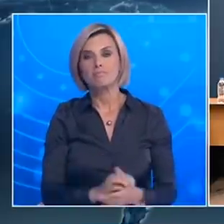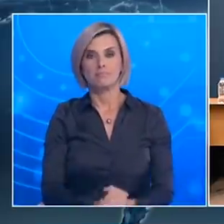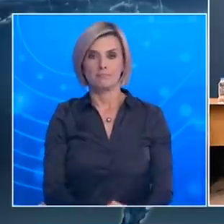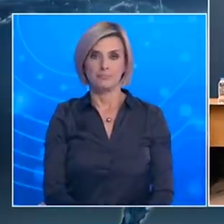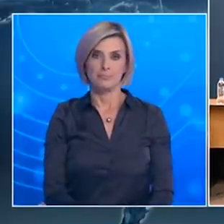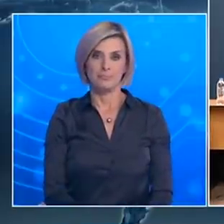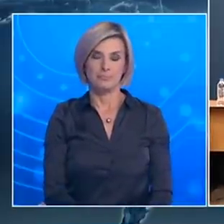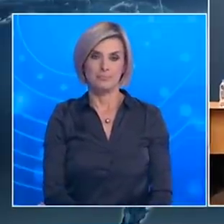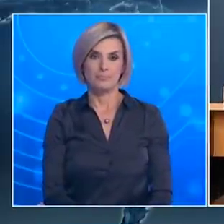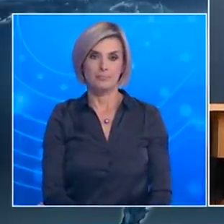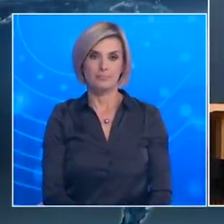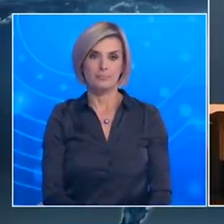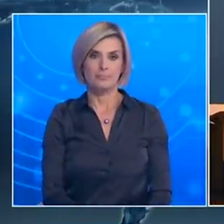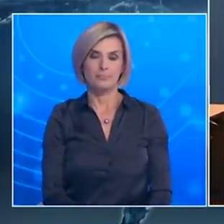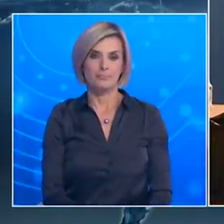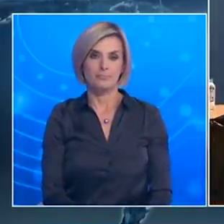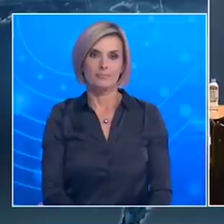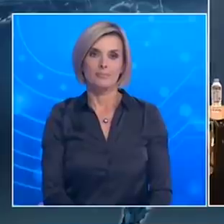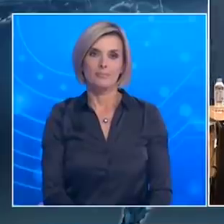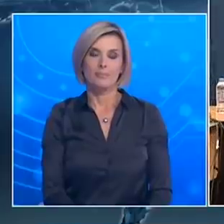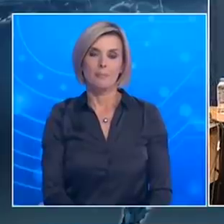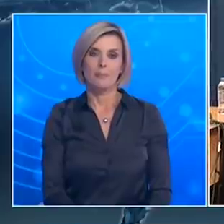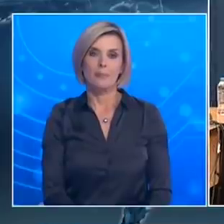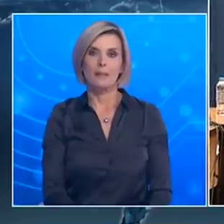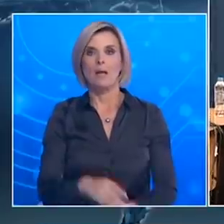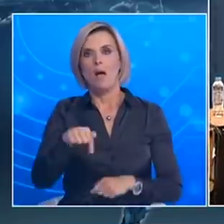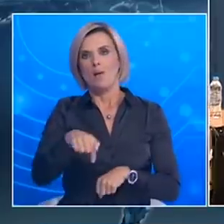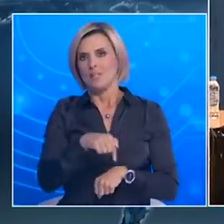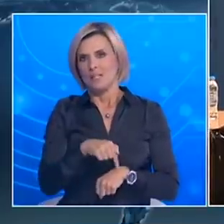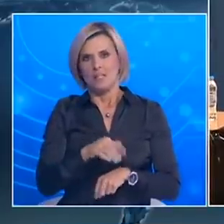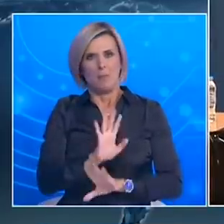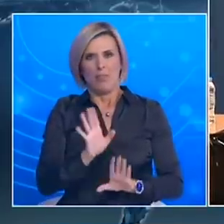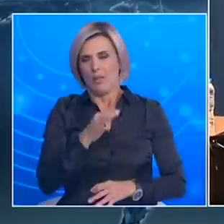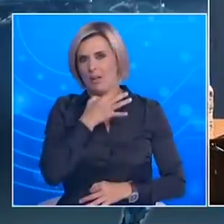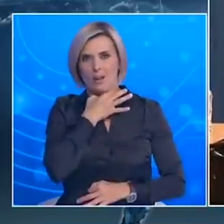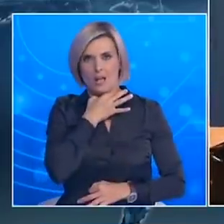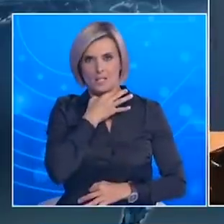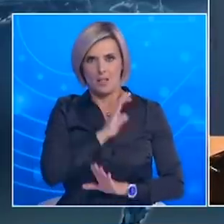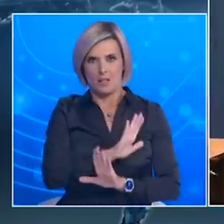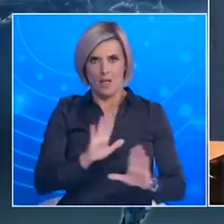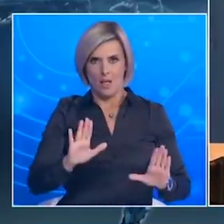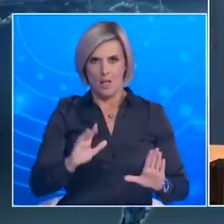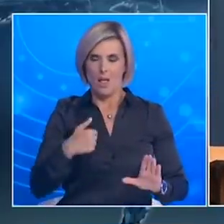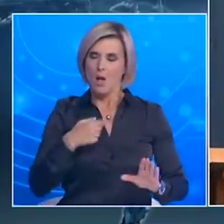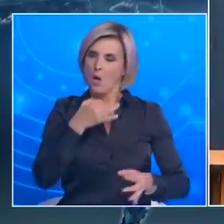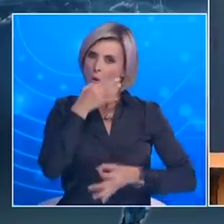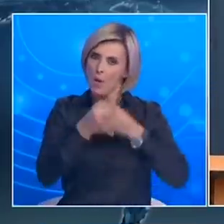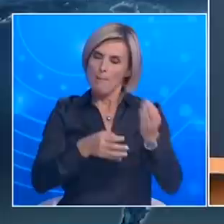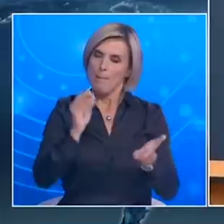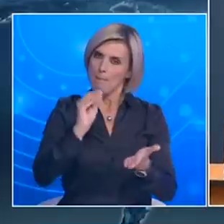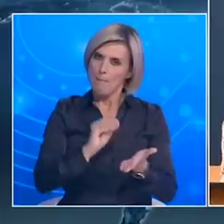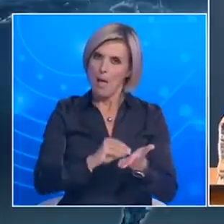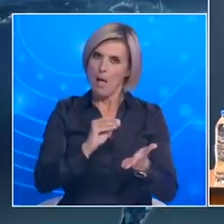Προς το παρόν δεν βλέπουμε στοιχεία που θα χρειαστεί να τα κάνουμε αυτό σε άμεσο Ωστόσο όπως έχω πει κάτω επανάληψη